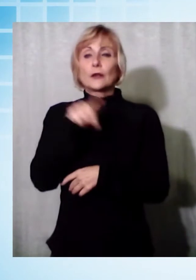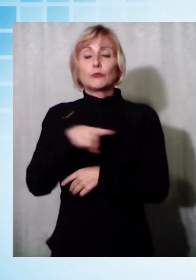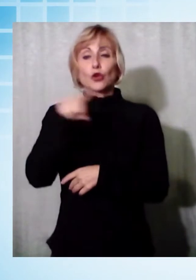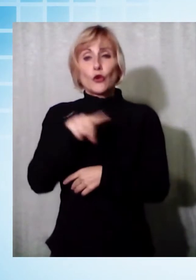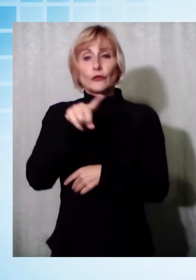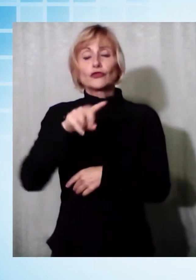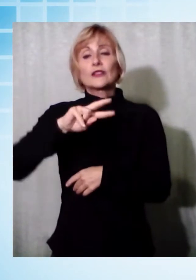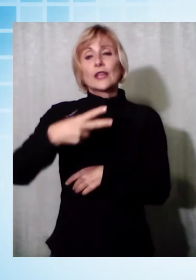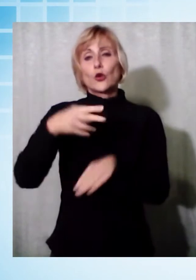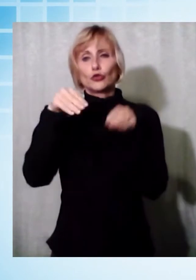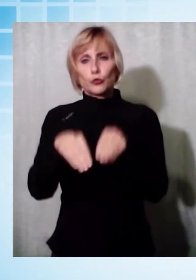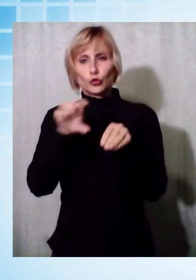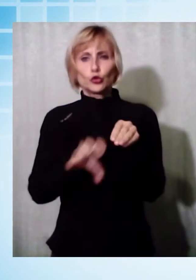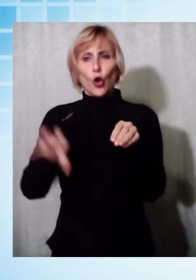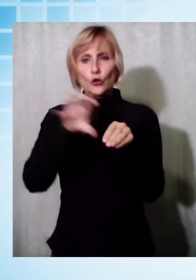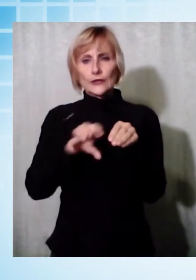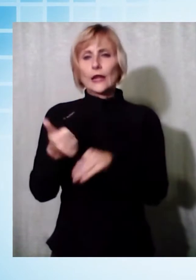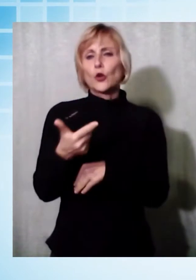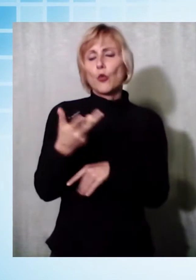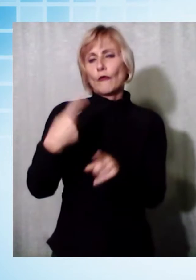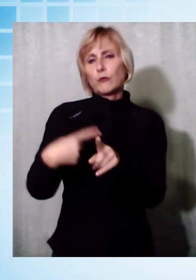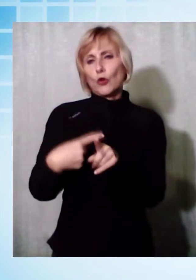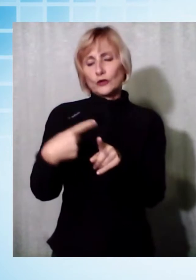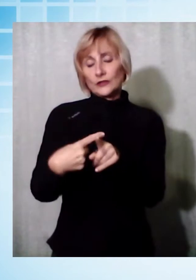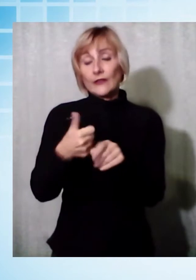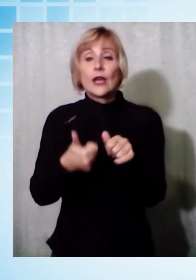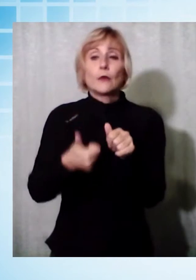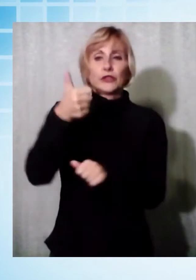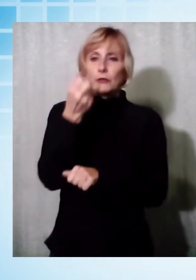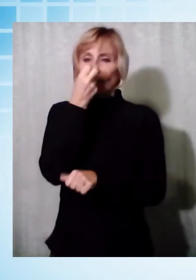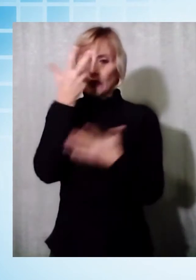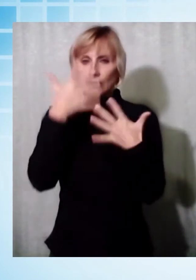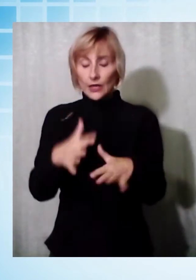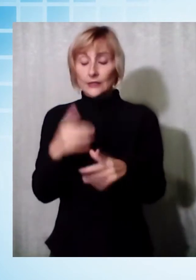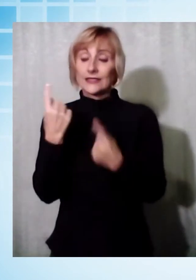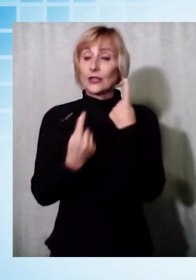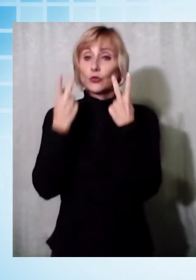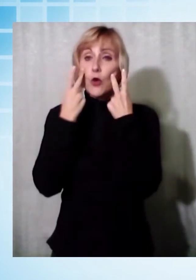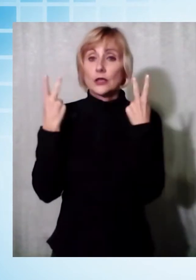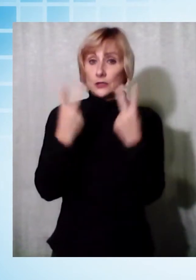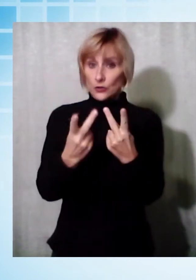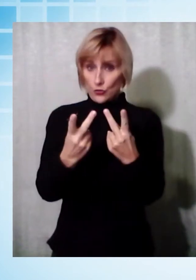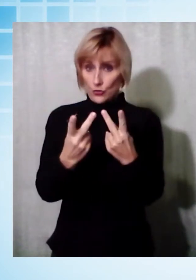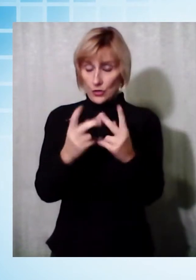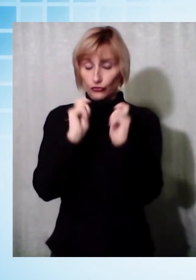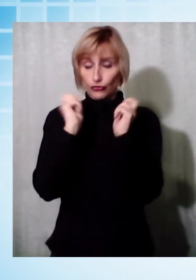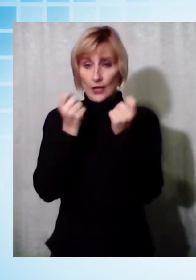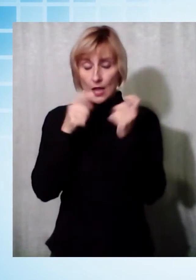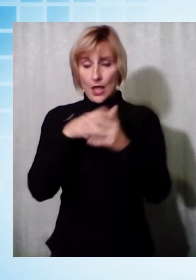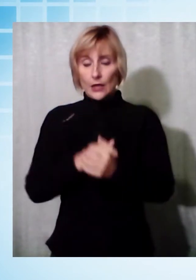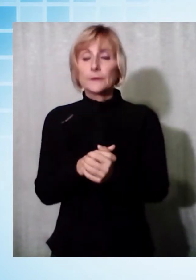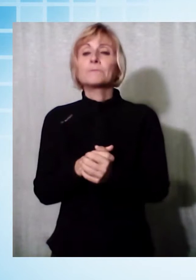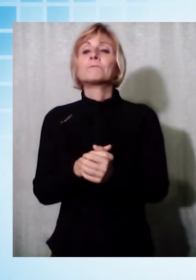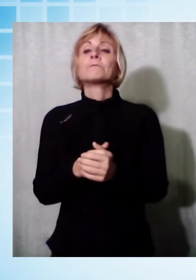Toscana per nuovi casi Covid dopo quella di Firenze. Vediamo il quadro generale, partiamo da quello